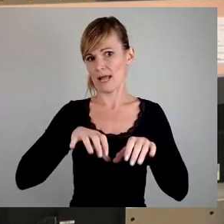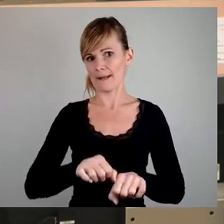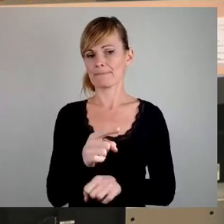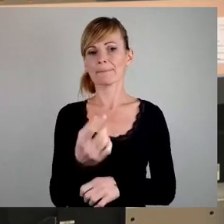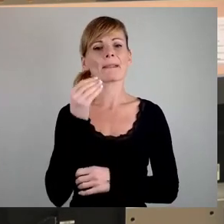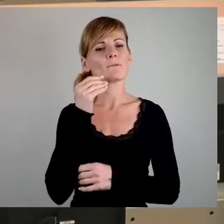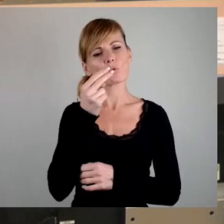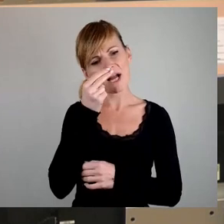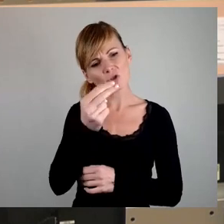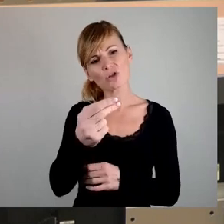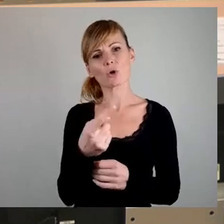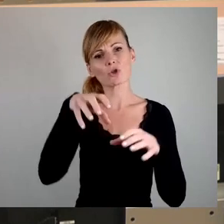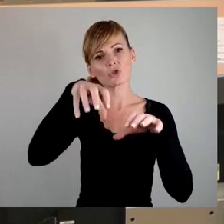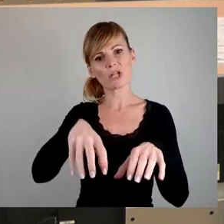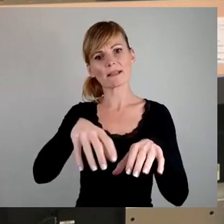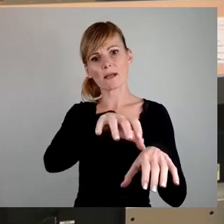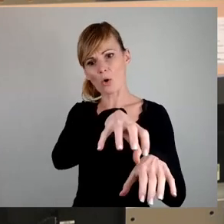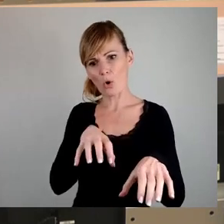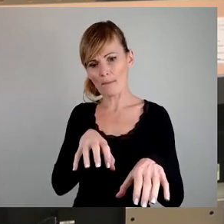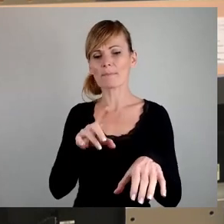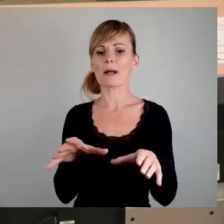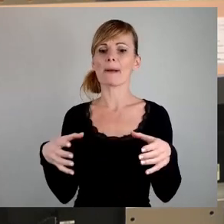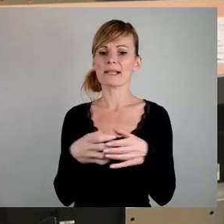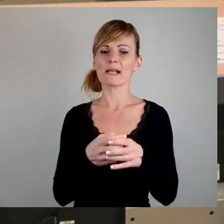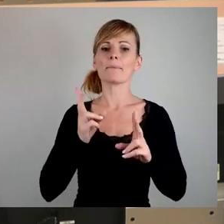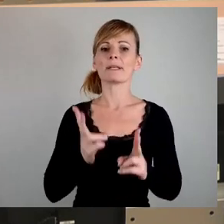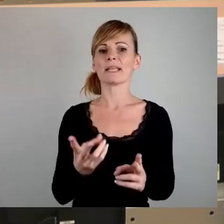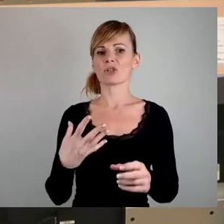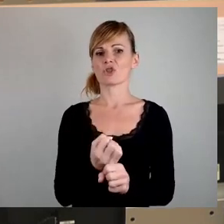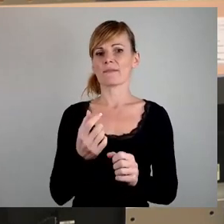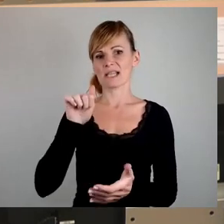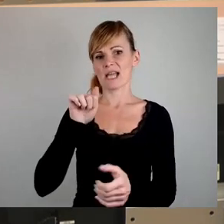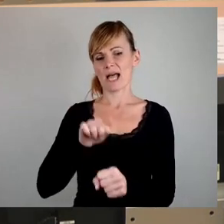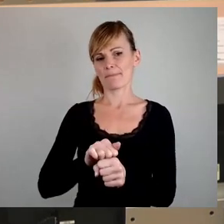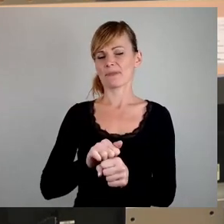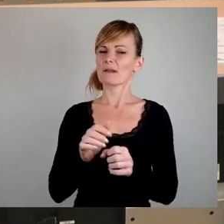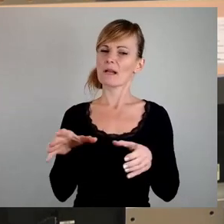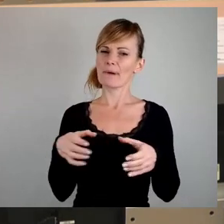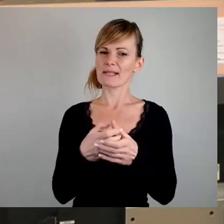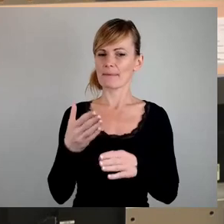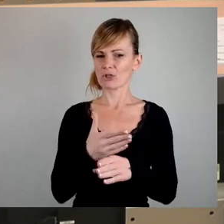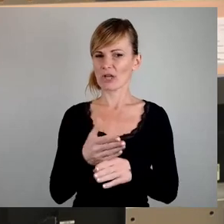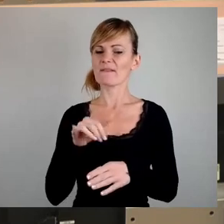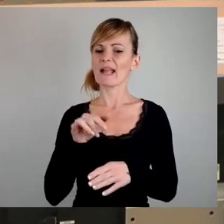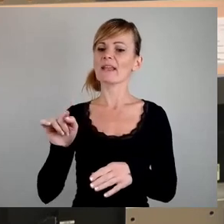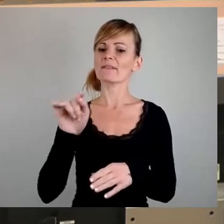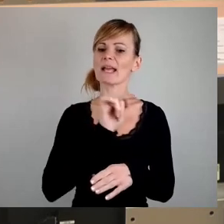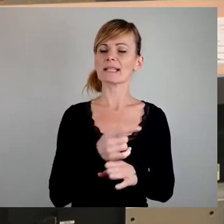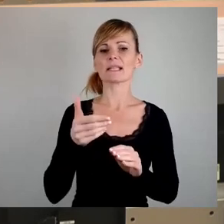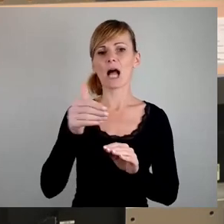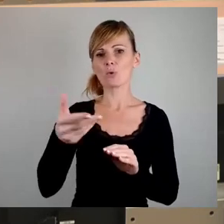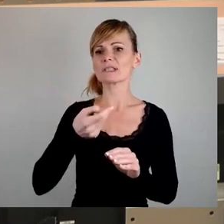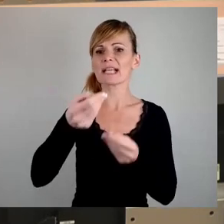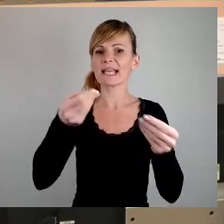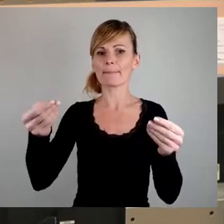gemeinsam hier entscheiden, auch mit dem Liegenschaftsamt und mit einer strategischen Betrachtung, welche Flächen wir dann auch rausgeben können. Wir haben auch was